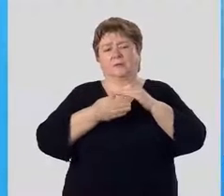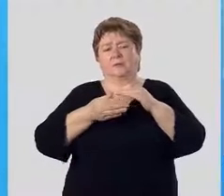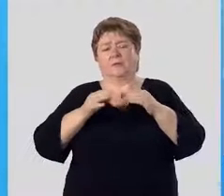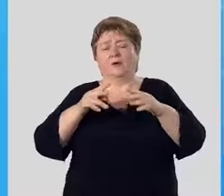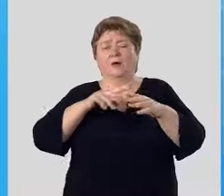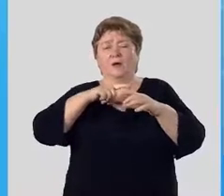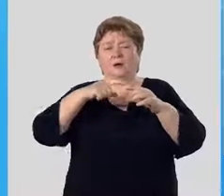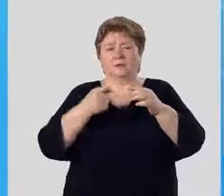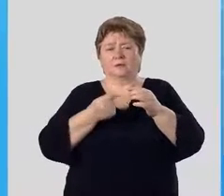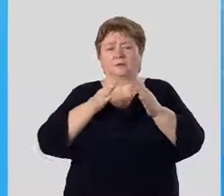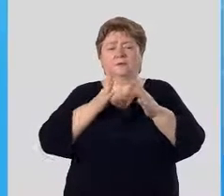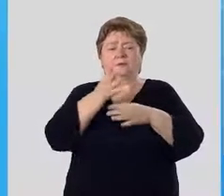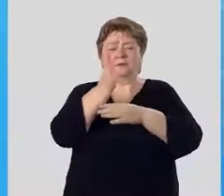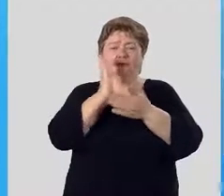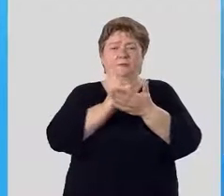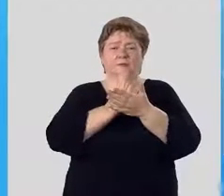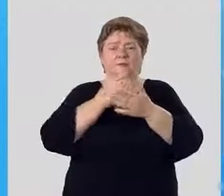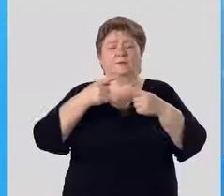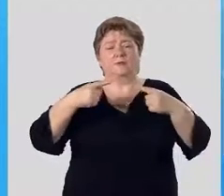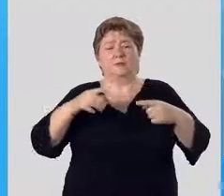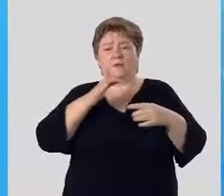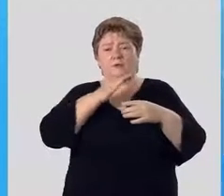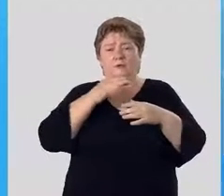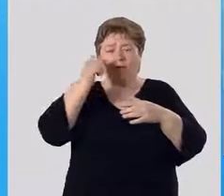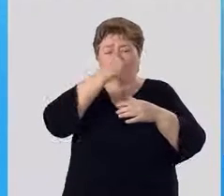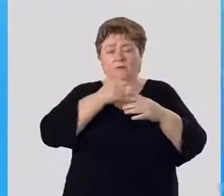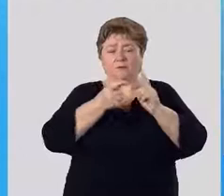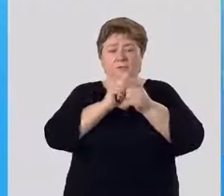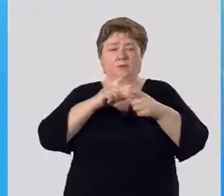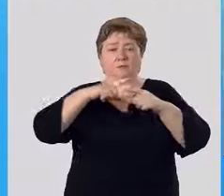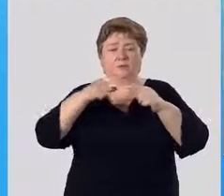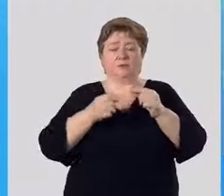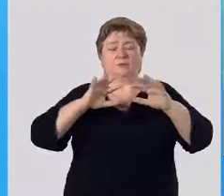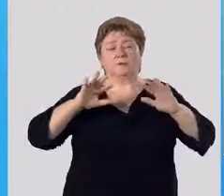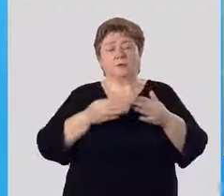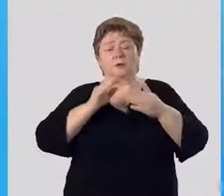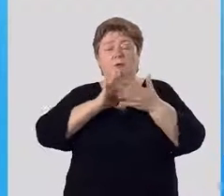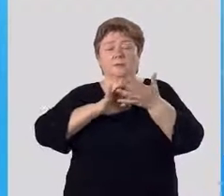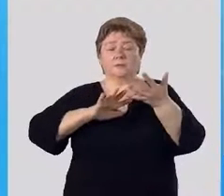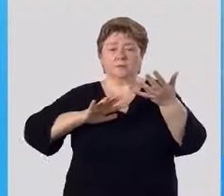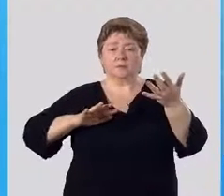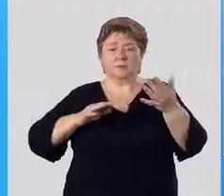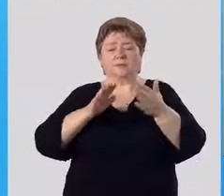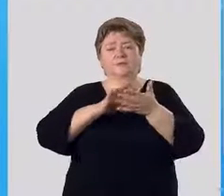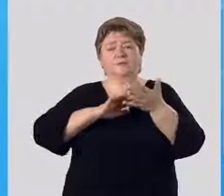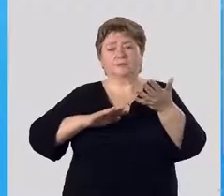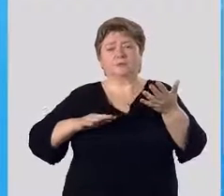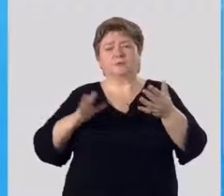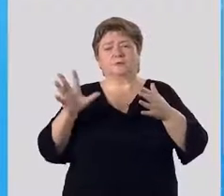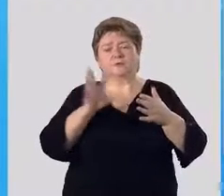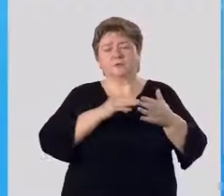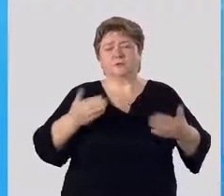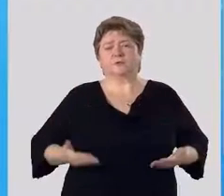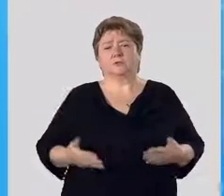Листва находятся на дереве в любой момент года. Смена листьев происходит постепенно в течение всей